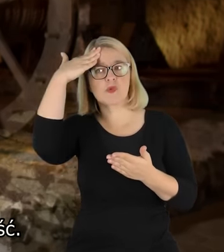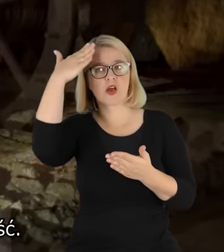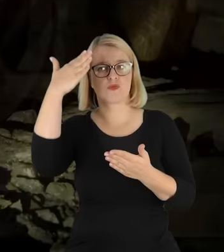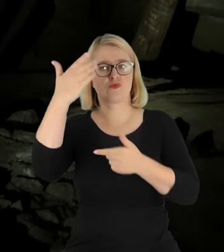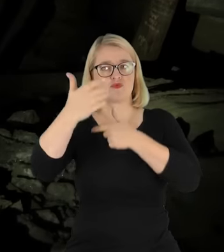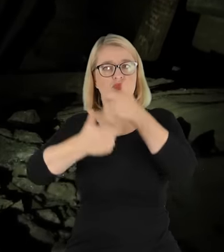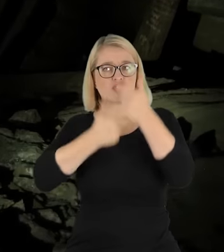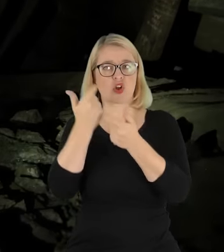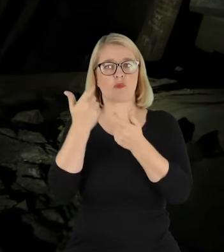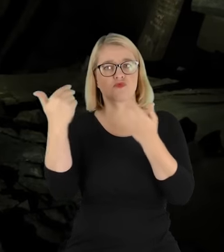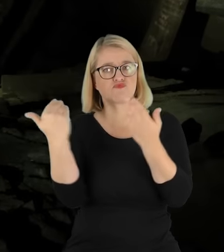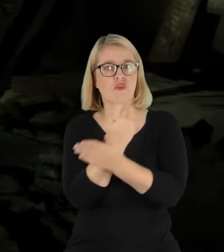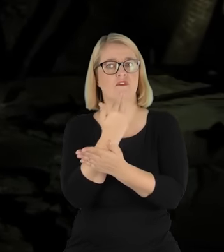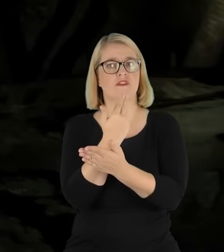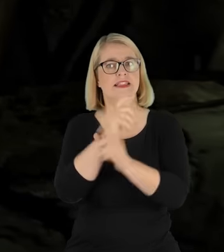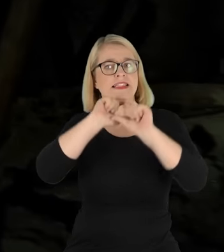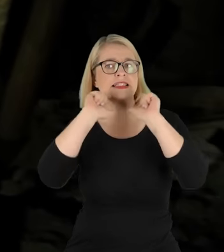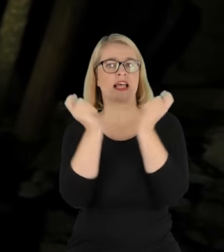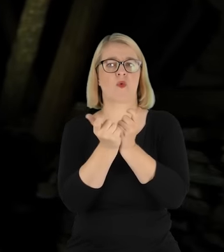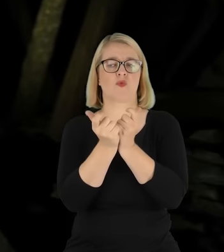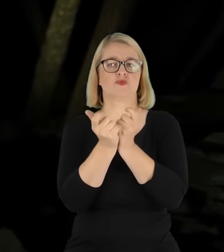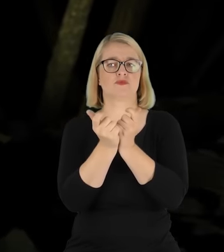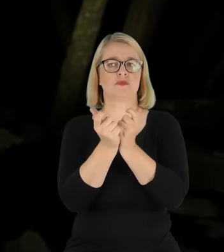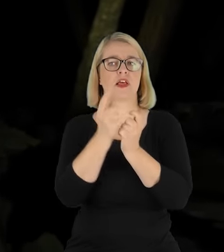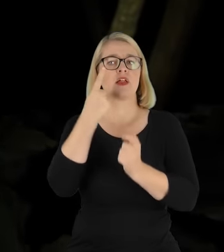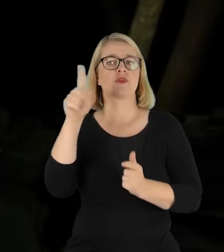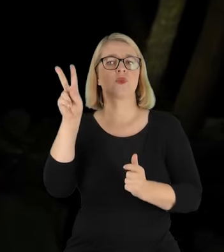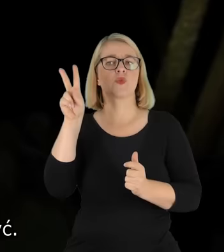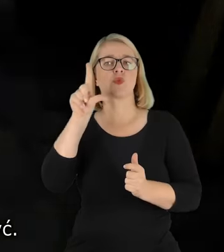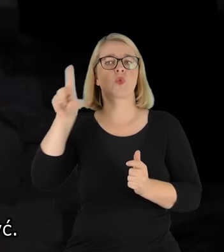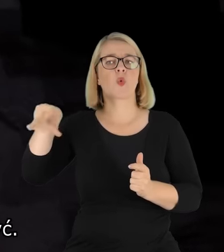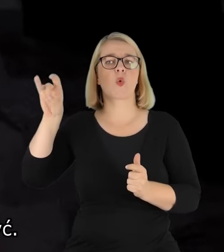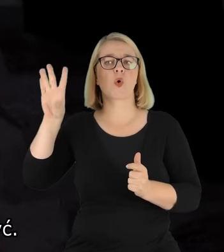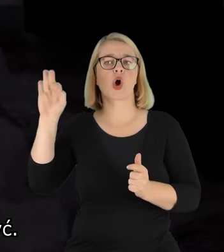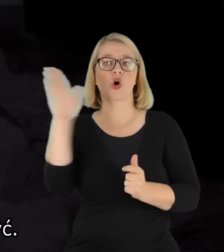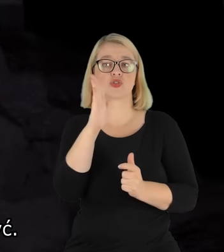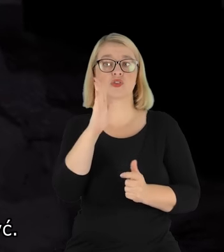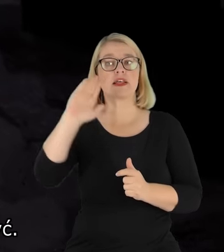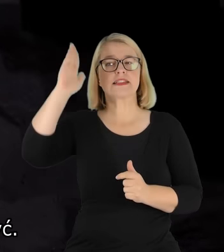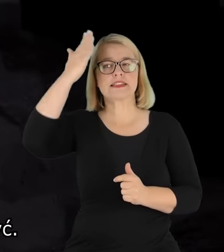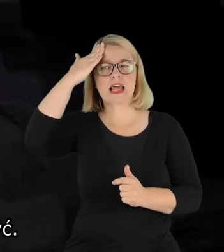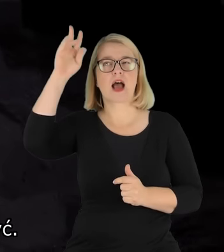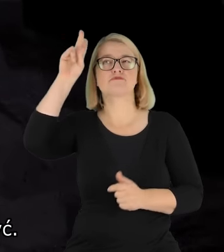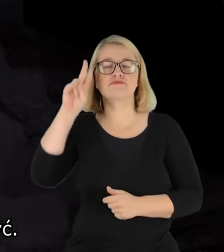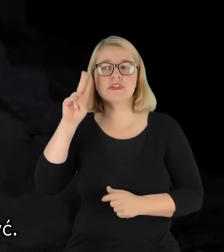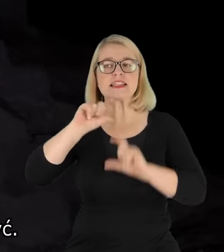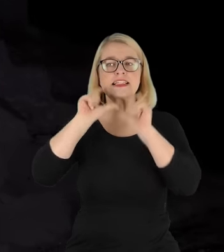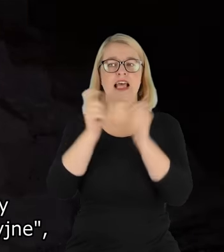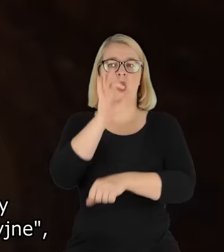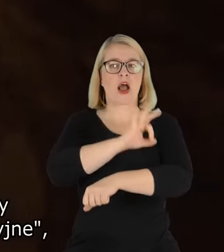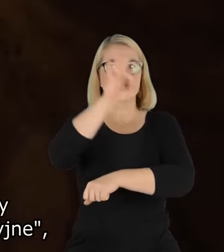całość. Zasługa Długosza, że on pojął tą całą inżynierię, tą sztukę górniczą, umiał